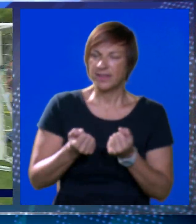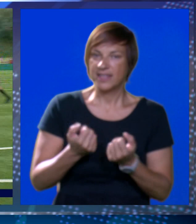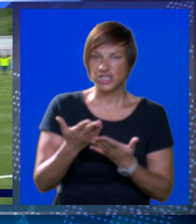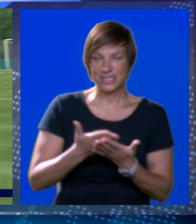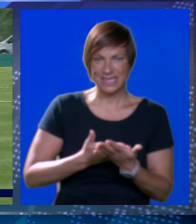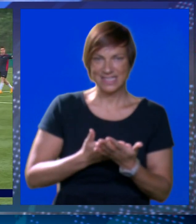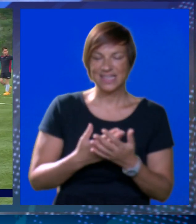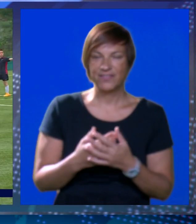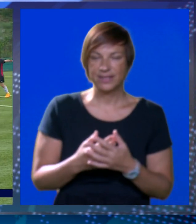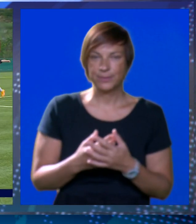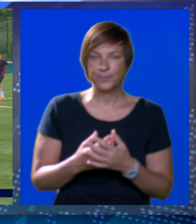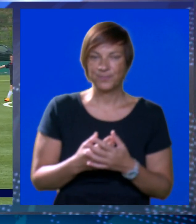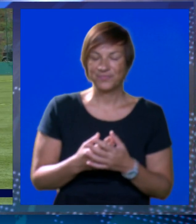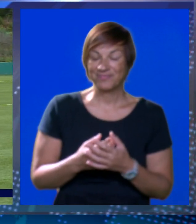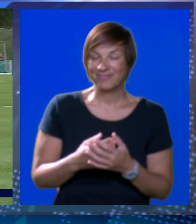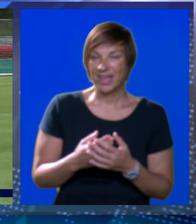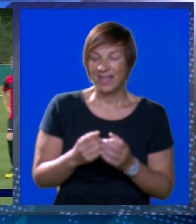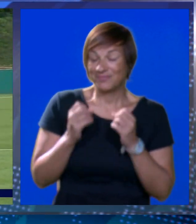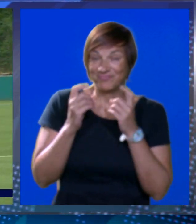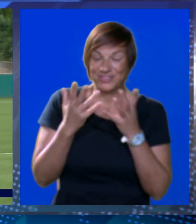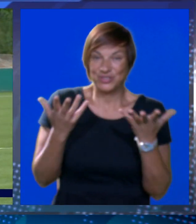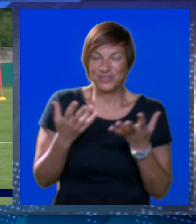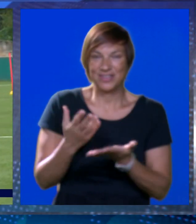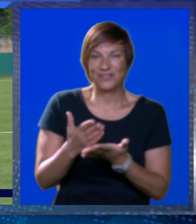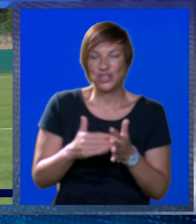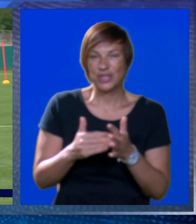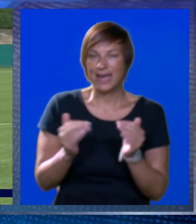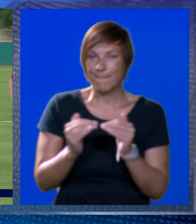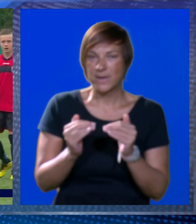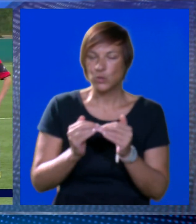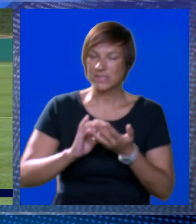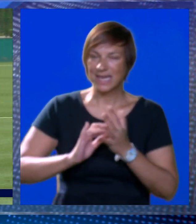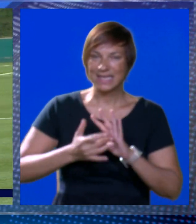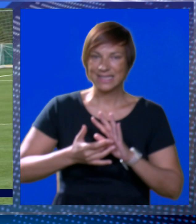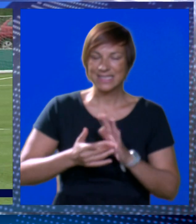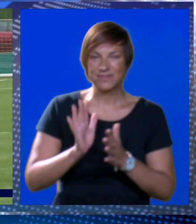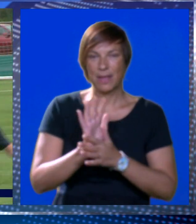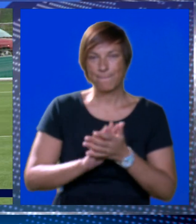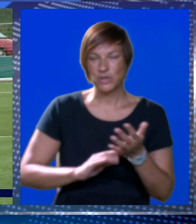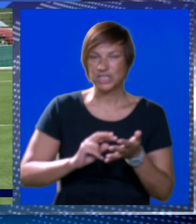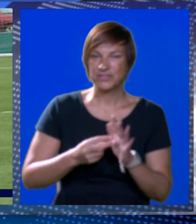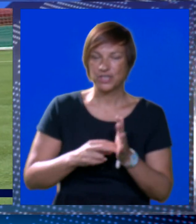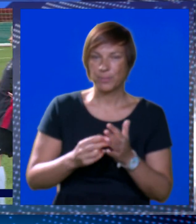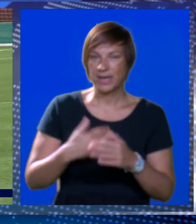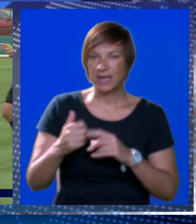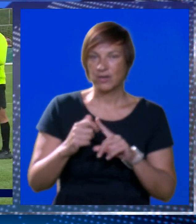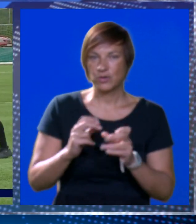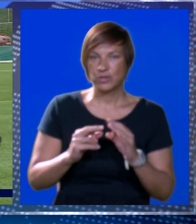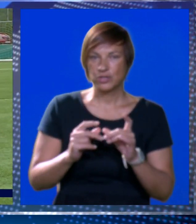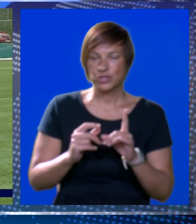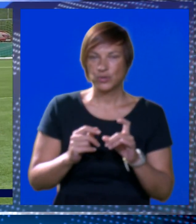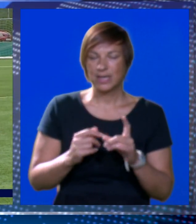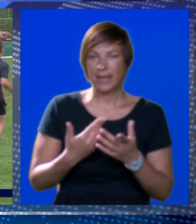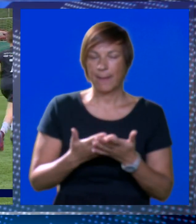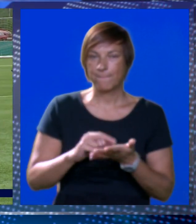teže sastaviti. Mađoničarski to treba uskladiti. Počeo od problema na Korčuli,